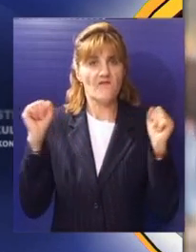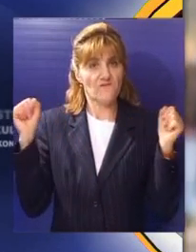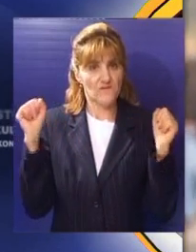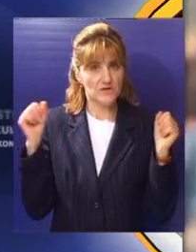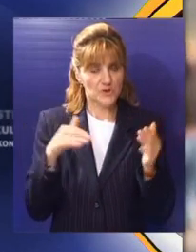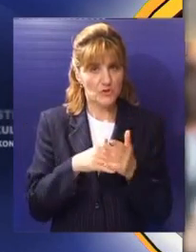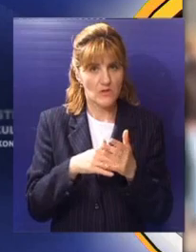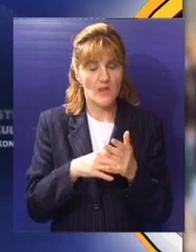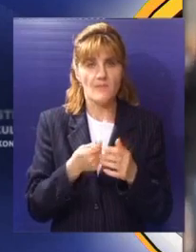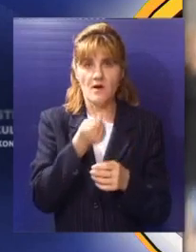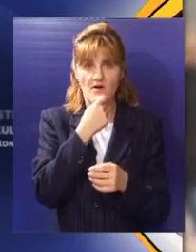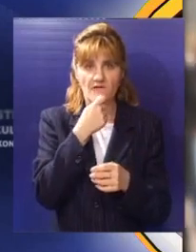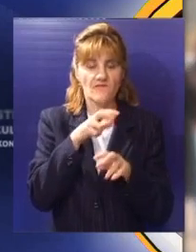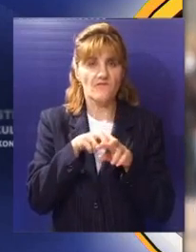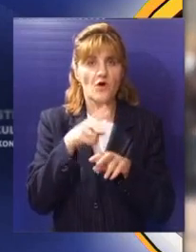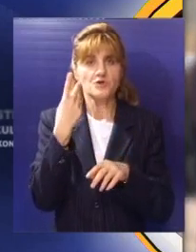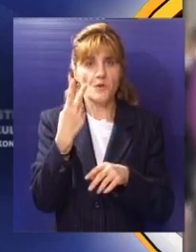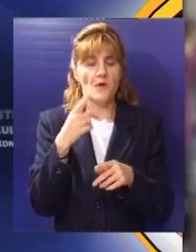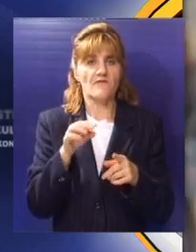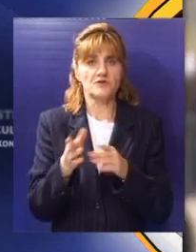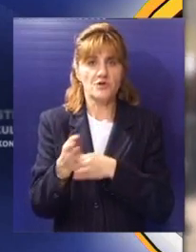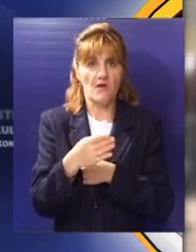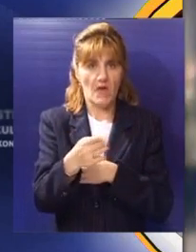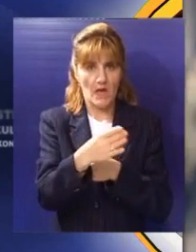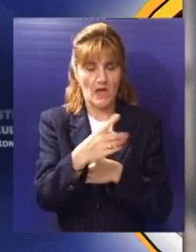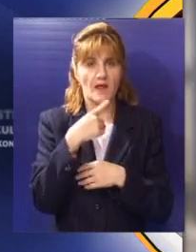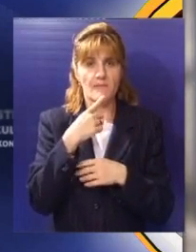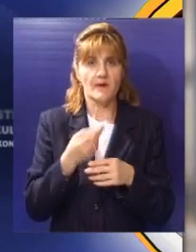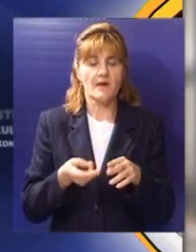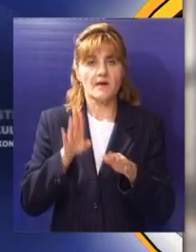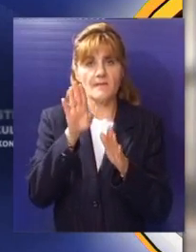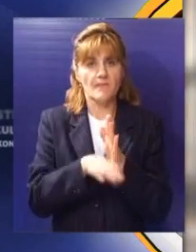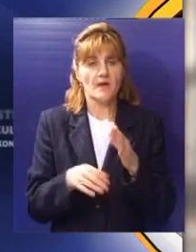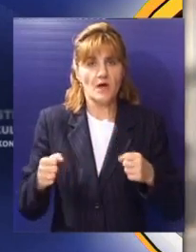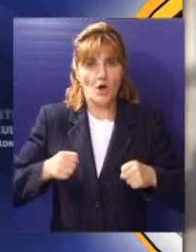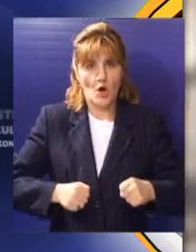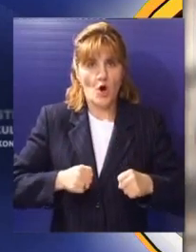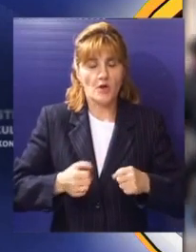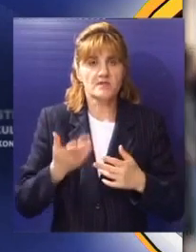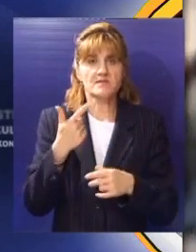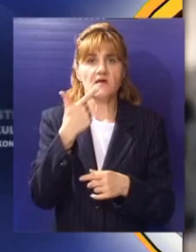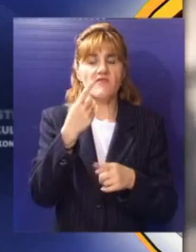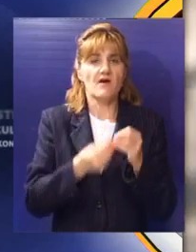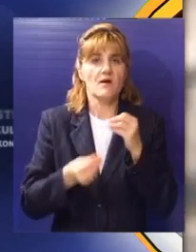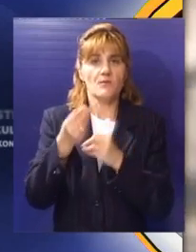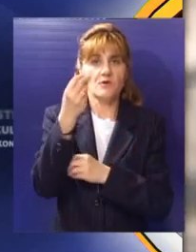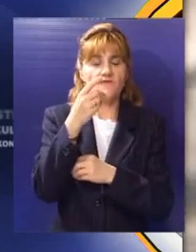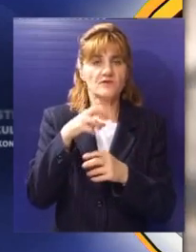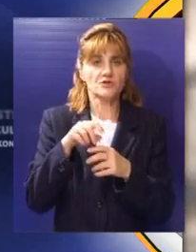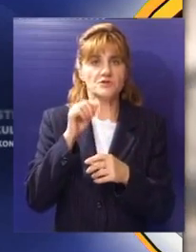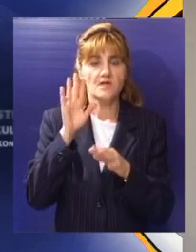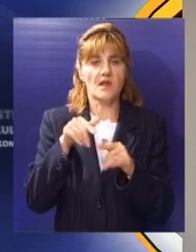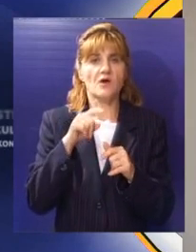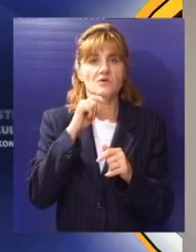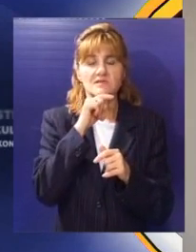dovoljno fizičke aktivnosti, ishranu bogatu voćem, povrćem, ribom i piletinom, izbjegavanje gojaznosti i unošenje crvenog mesa više od dva puta